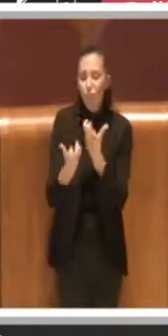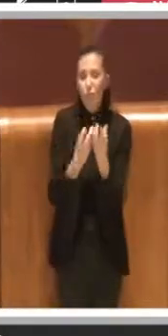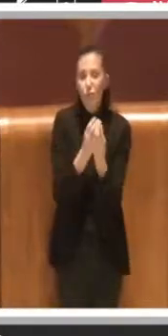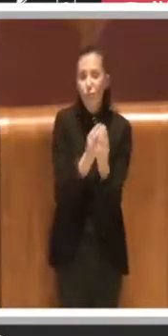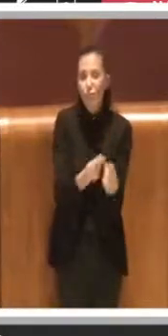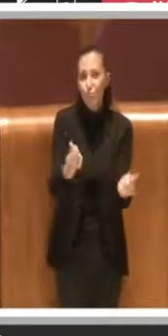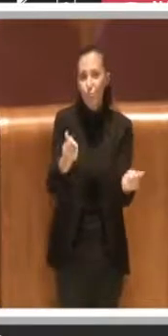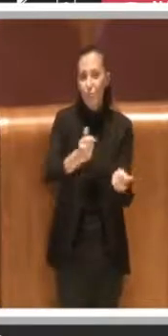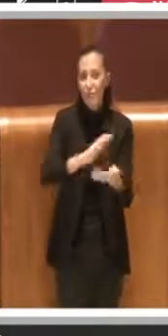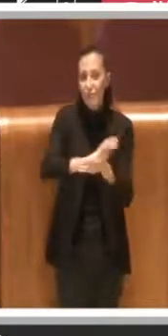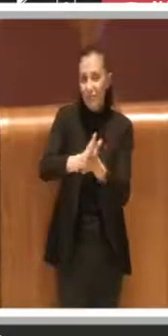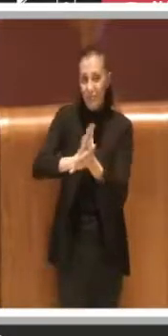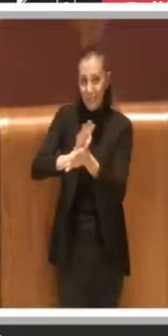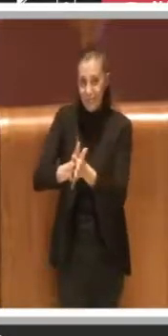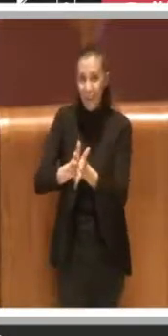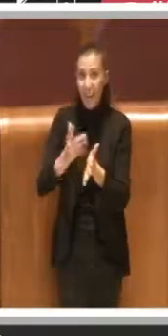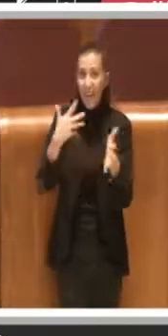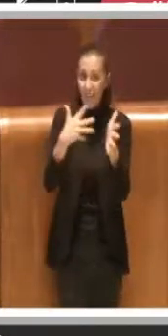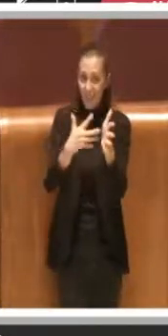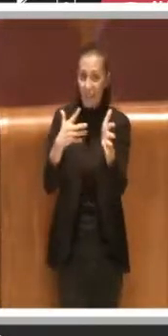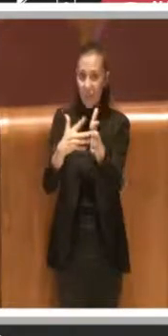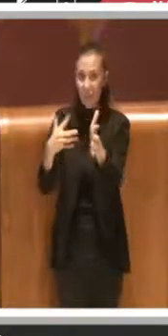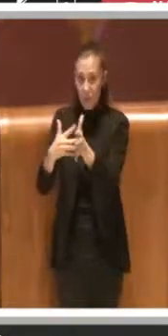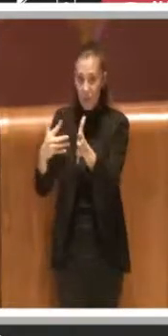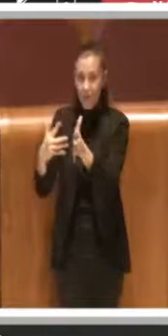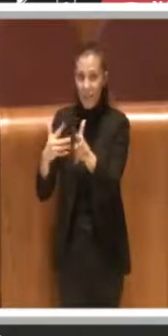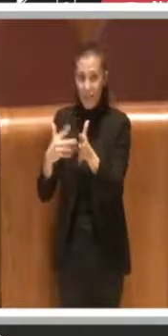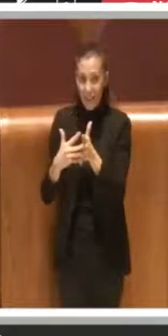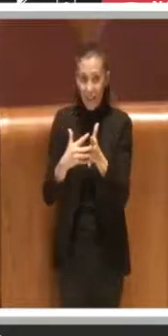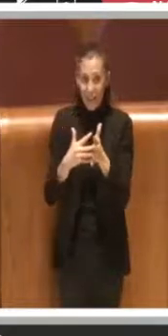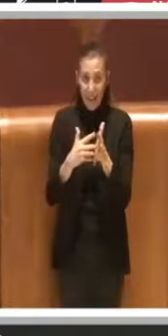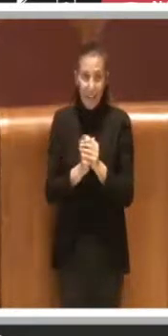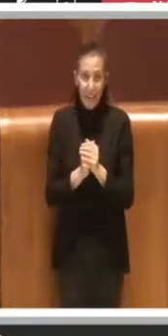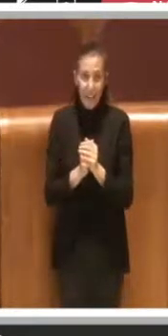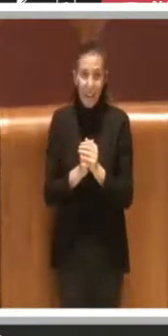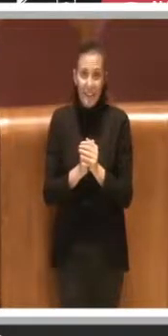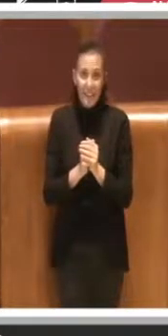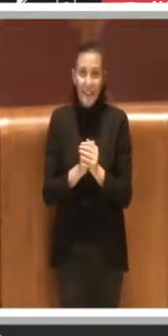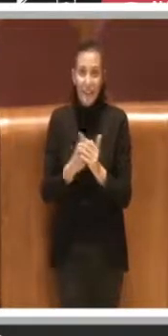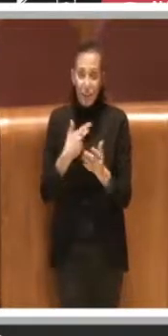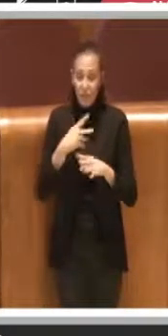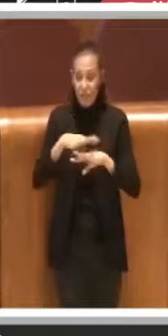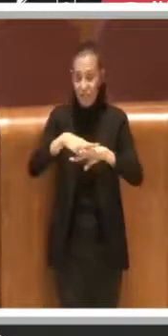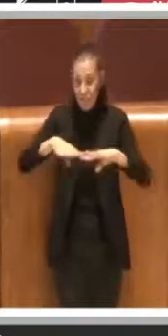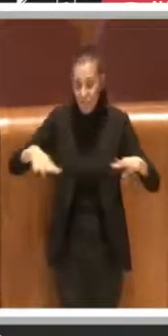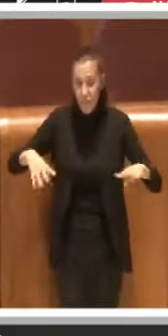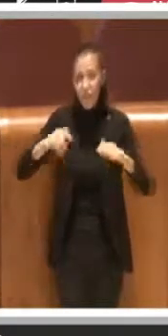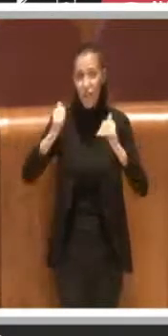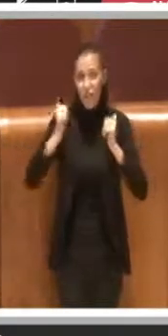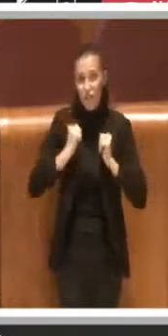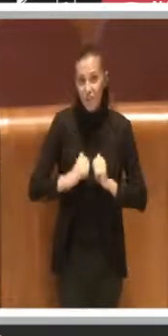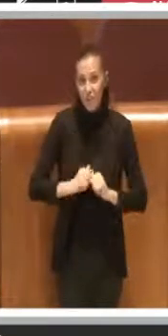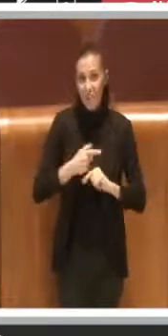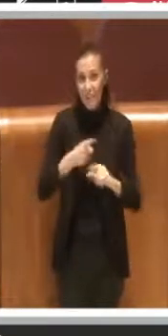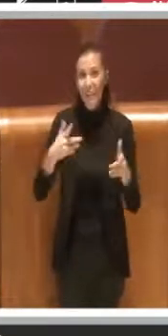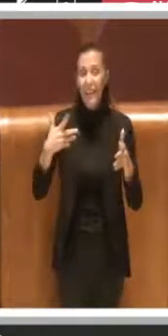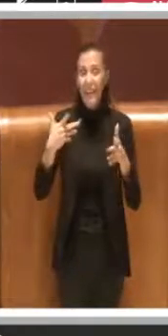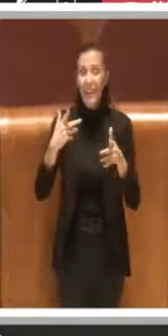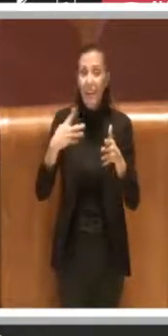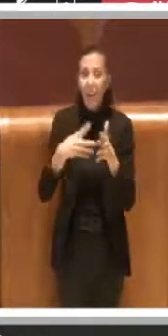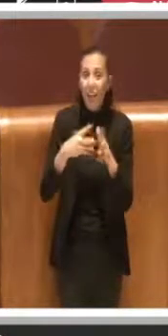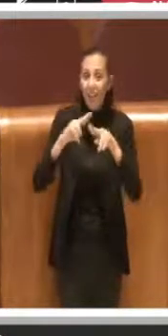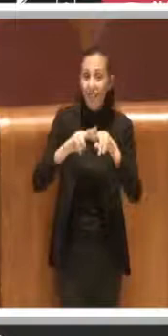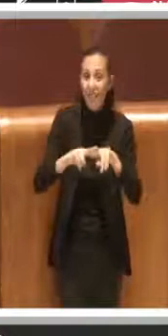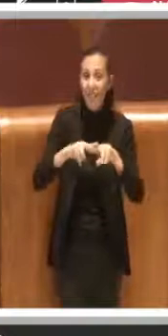città e che hanno difficoltà, hanno difficoltà a mantenere una rete cittadina, hanno difficoltà a mantenere